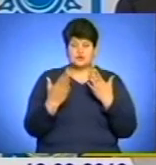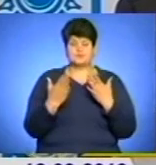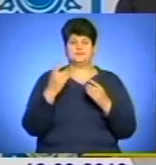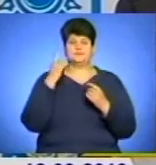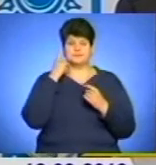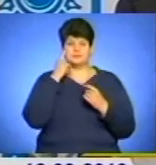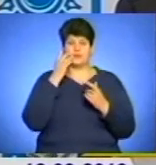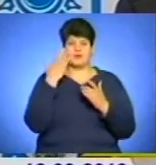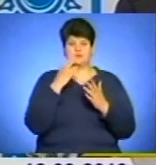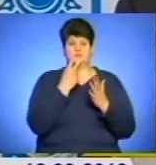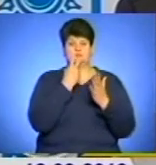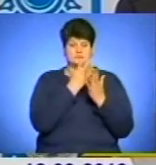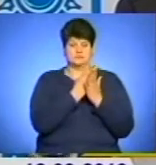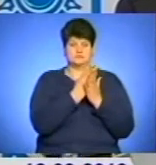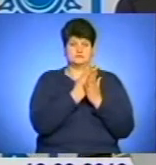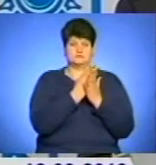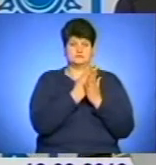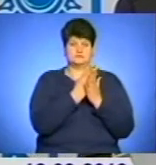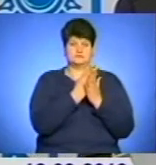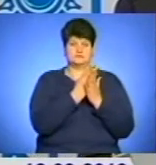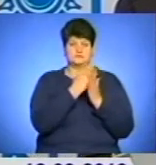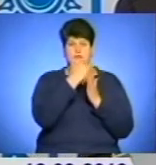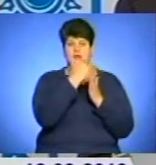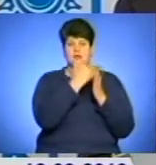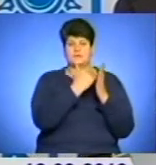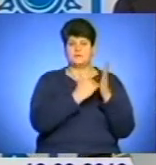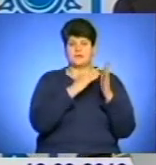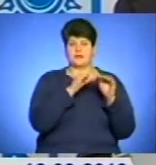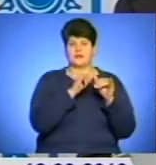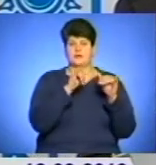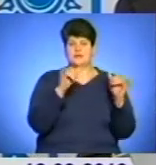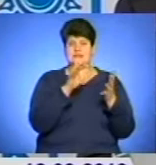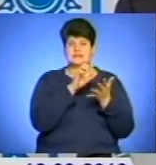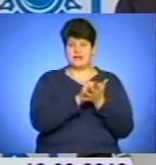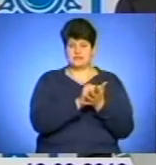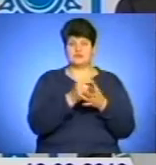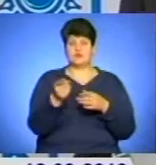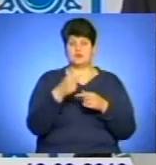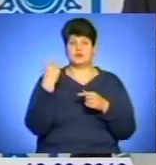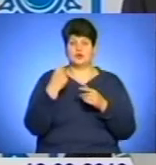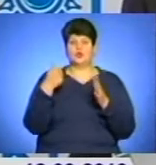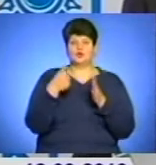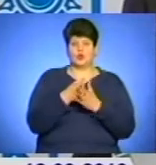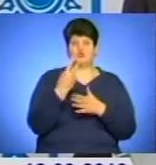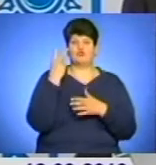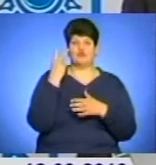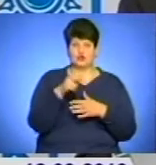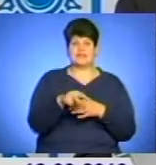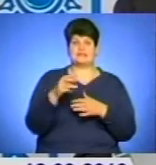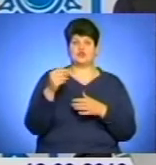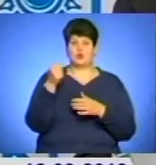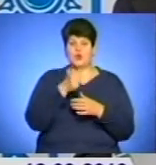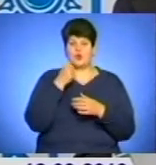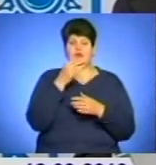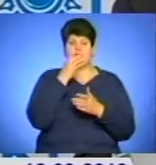динаміку зайнятості у Тернопільській області, навіть до 2000 року, я десь